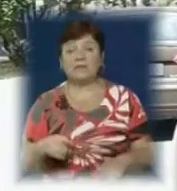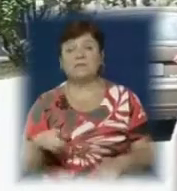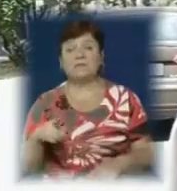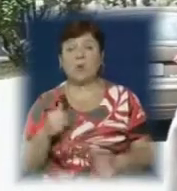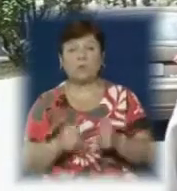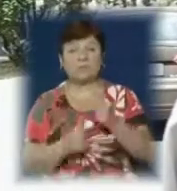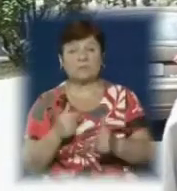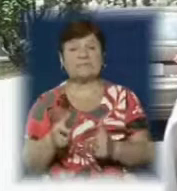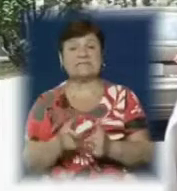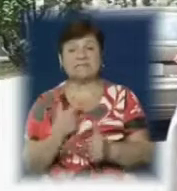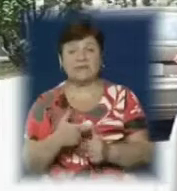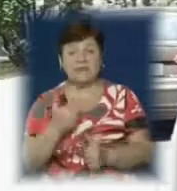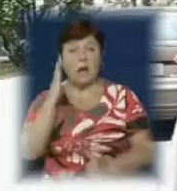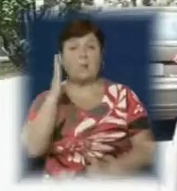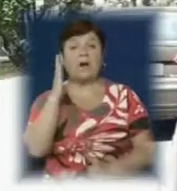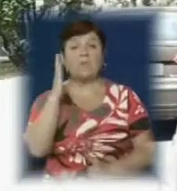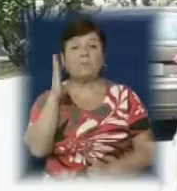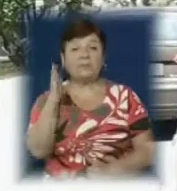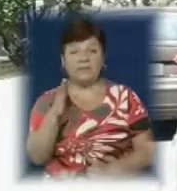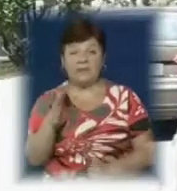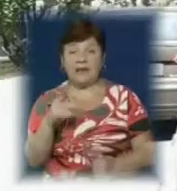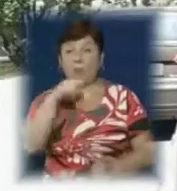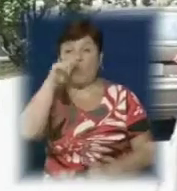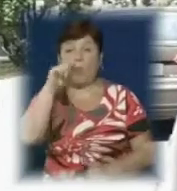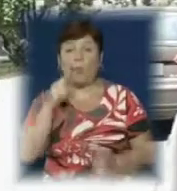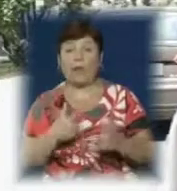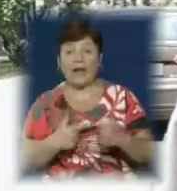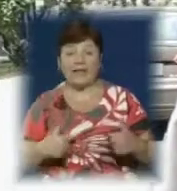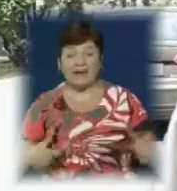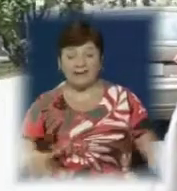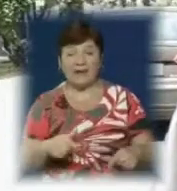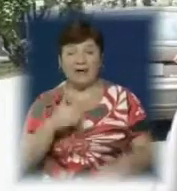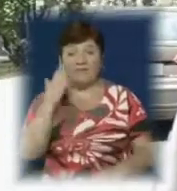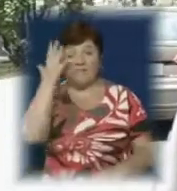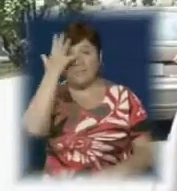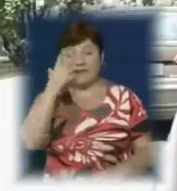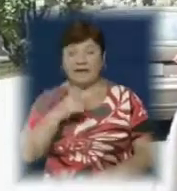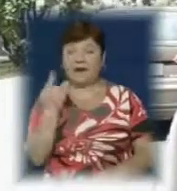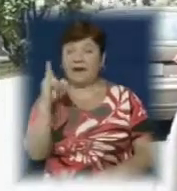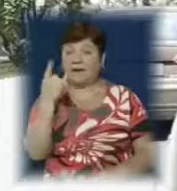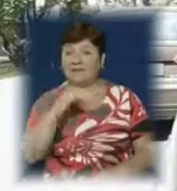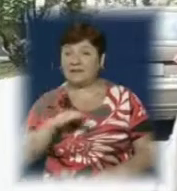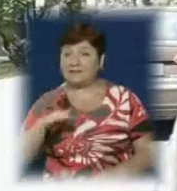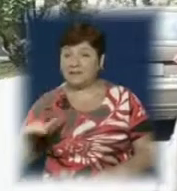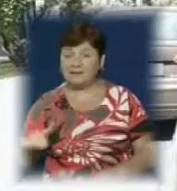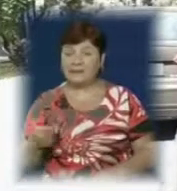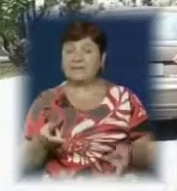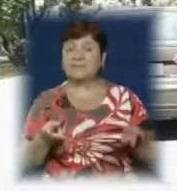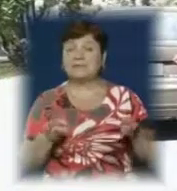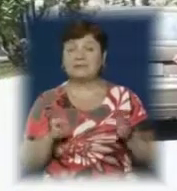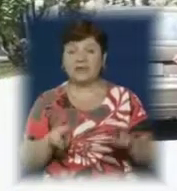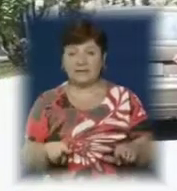називається «Майбутні країни у мріях дитини», але темою основною залишається